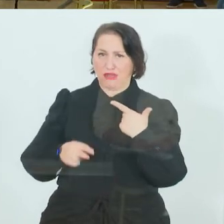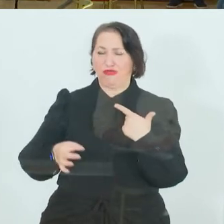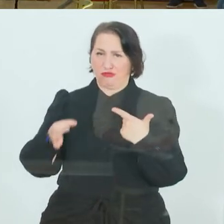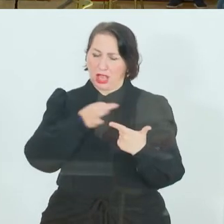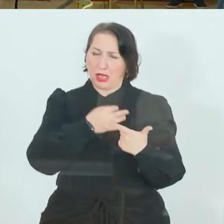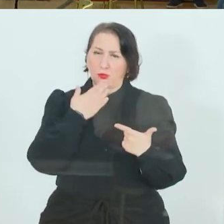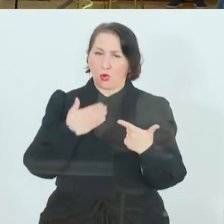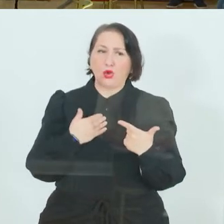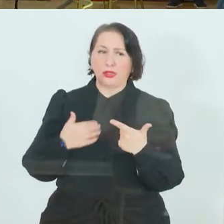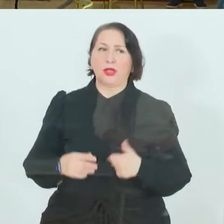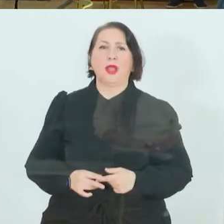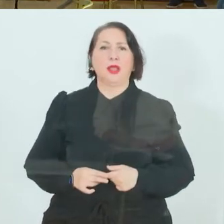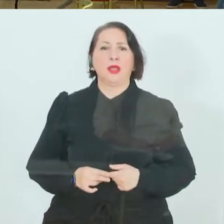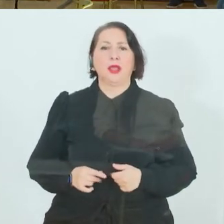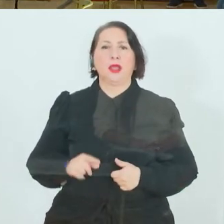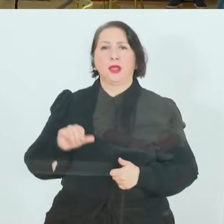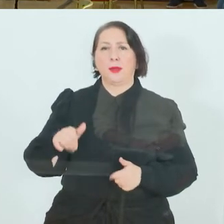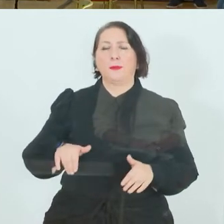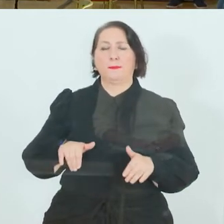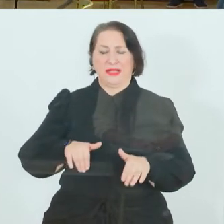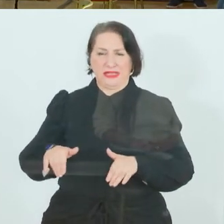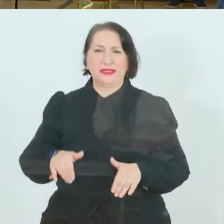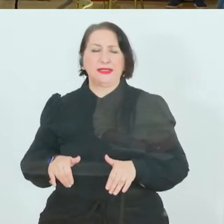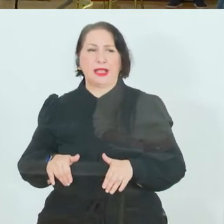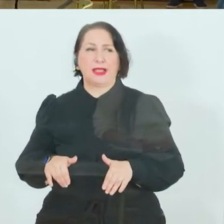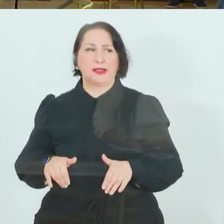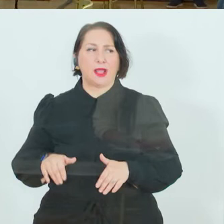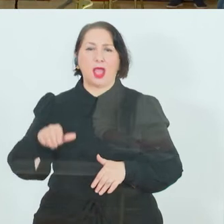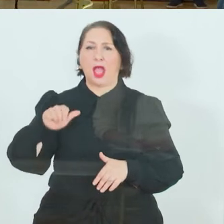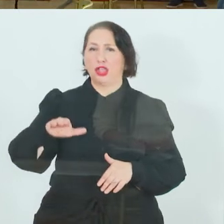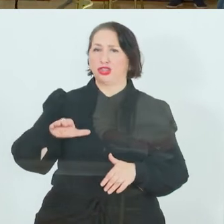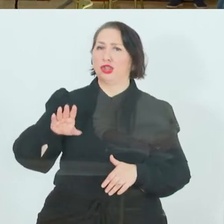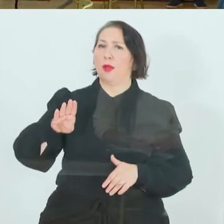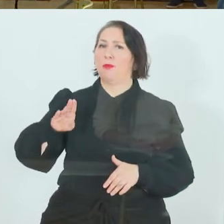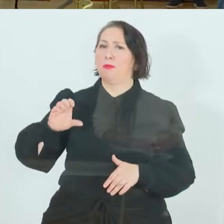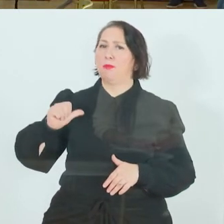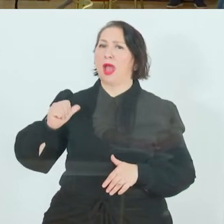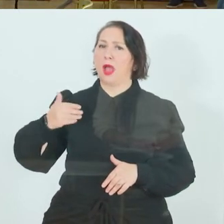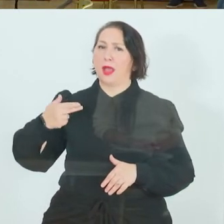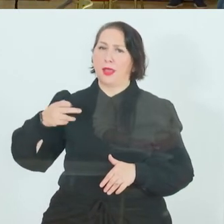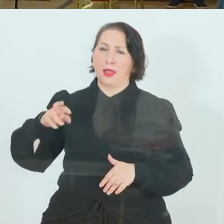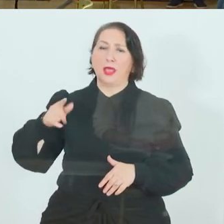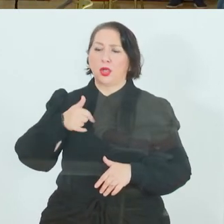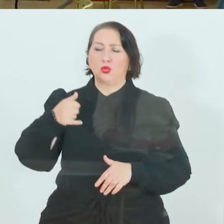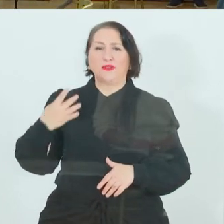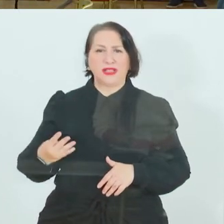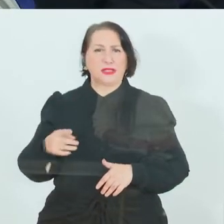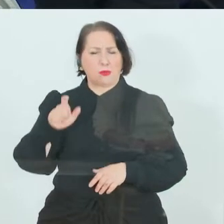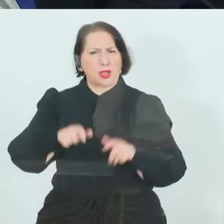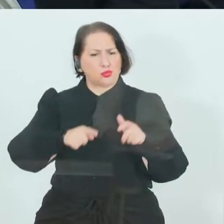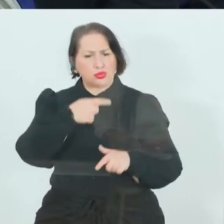Die erste wäre an die Frau Minister Aschbacher. Sie sagen, es wurden jetzt 140 Personen vermittelt.